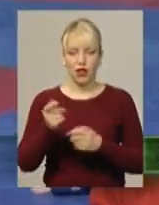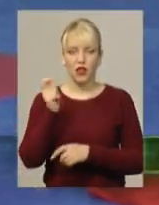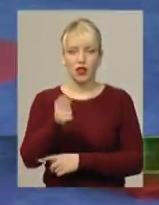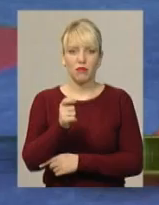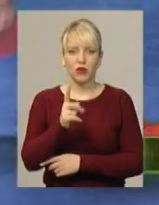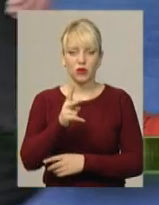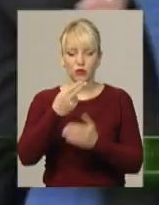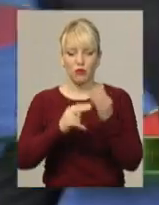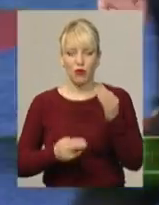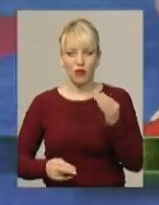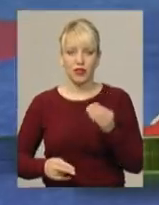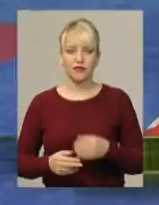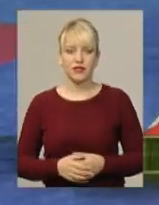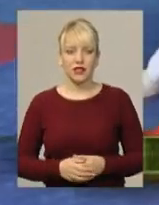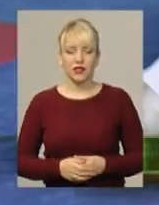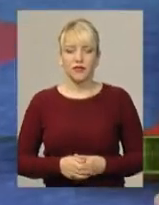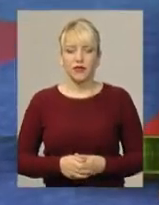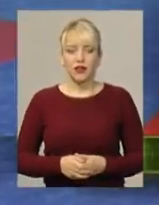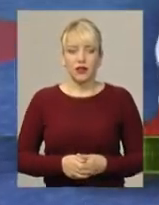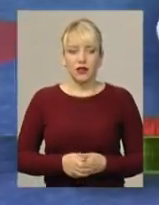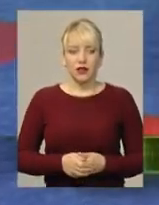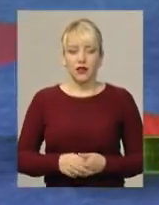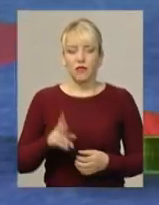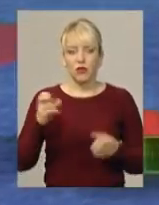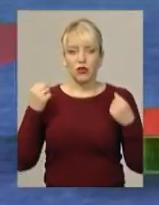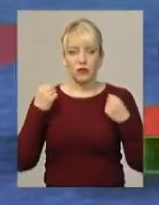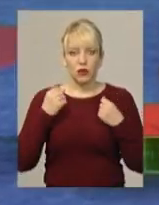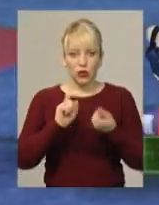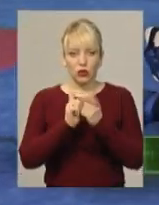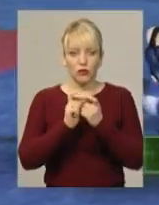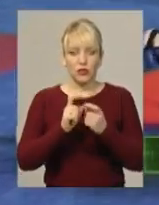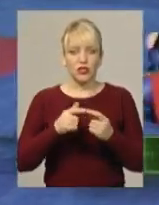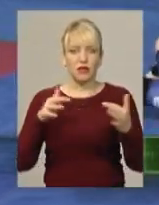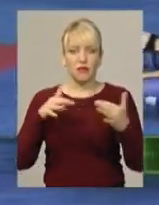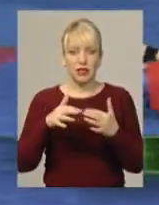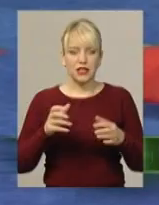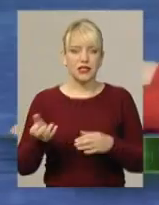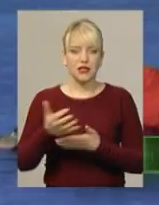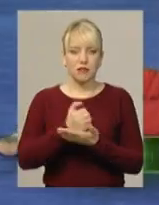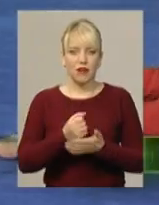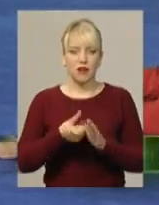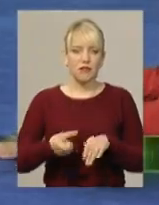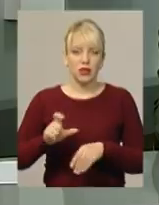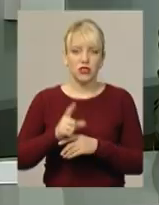Про спорт. Чемпіонат Держприкордонслужби з рукопашного бою у Хмельницькому зібрав більше сотні учасників.